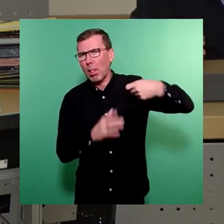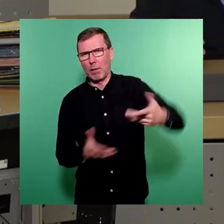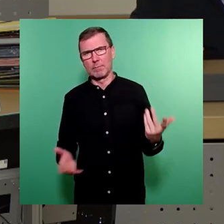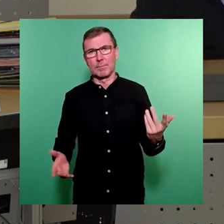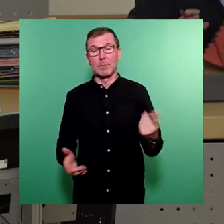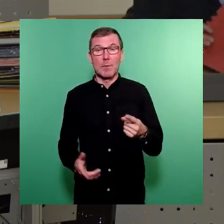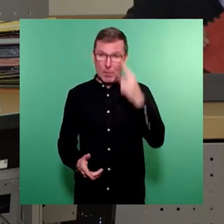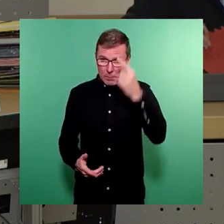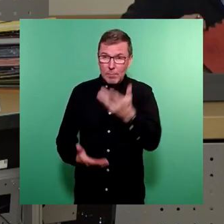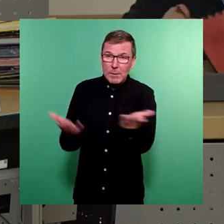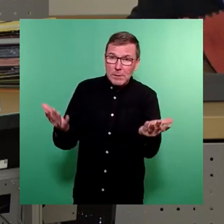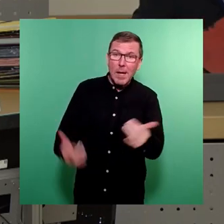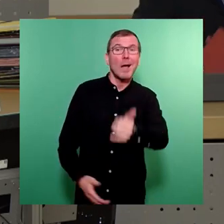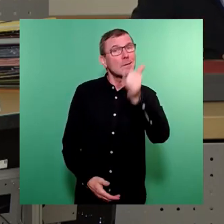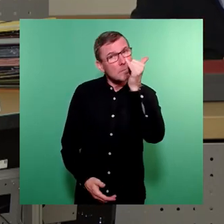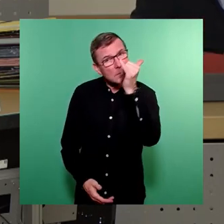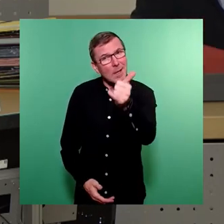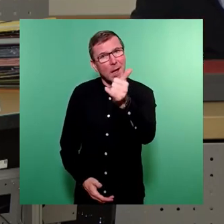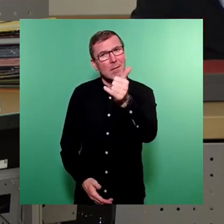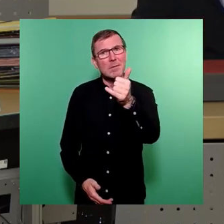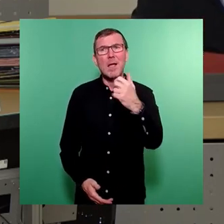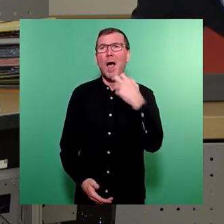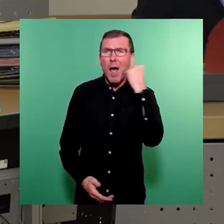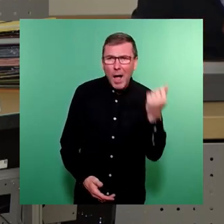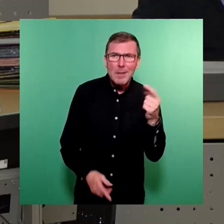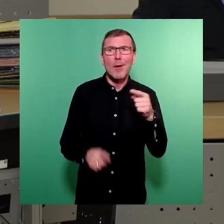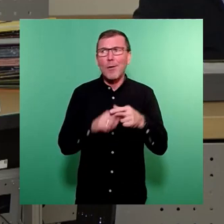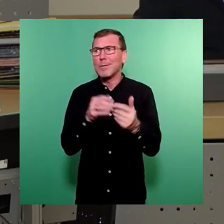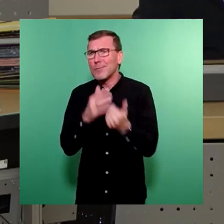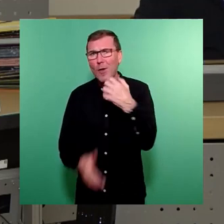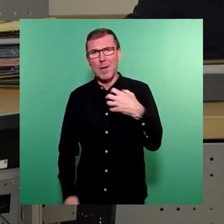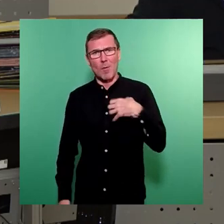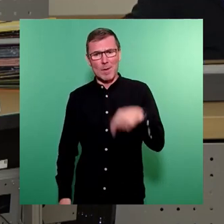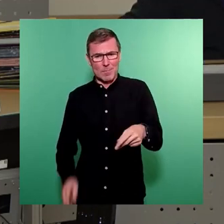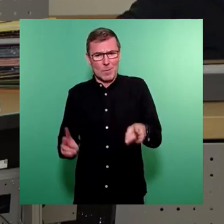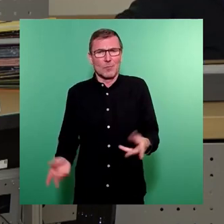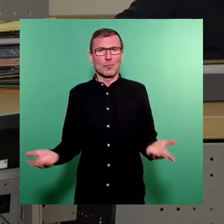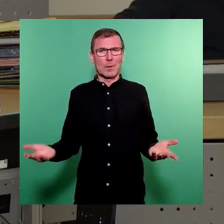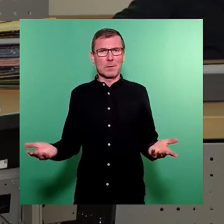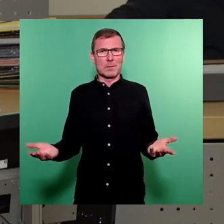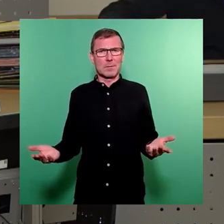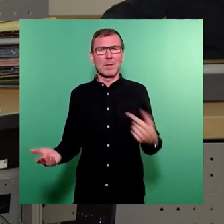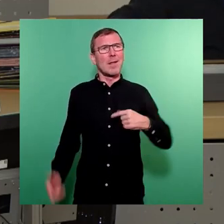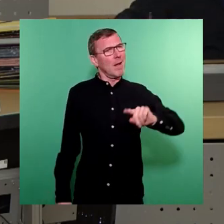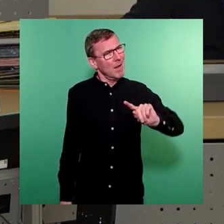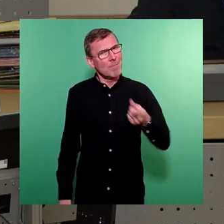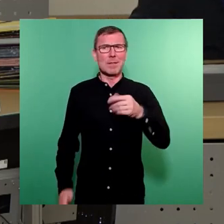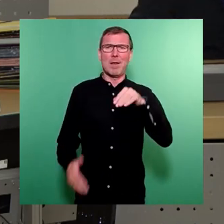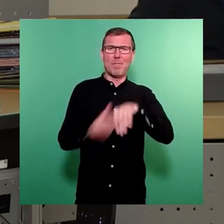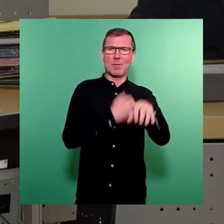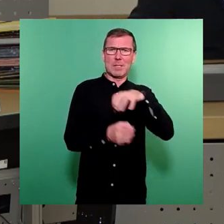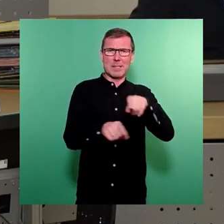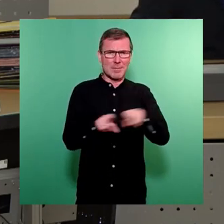Sie was? Ja, es ist das alte und es ist das neue Problem dieser Stadt. Wir stehen wieder vor einer Flüchtlingskrise wie